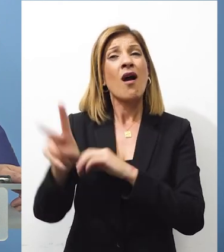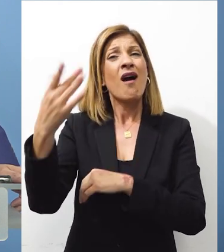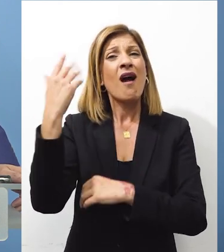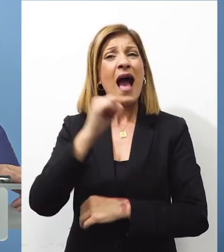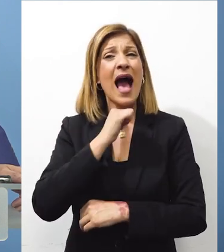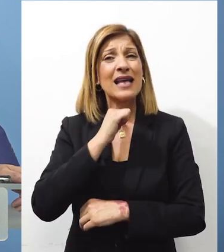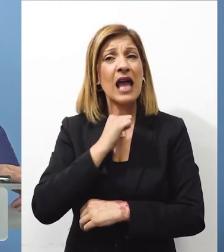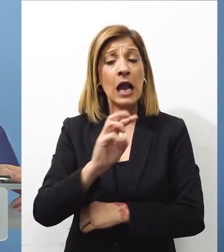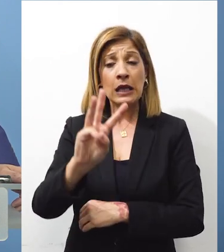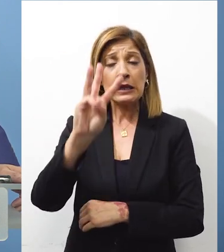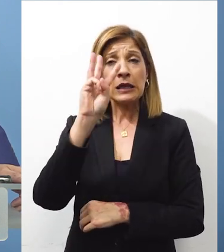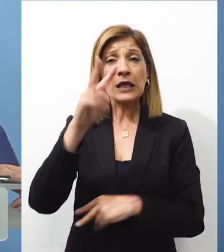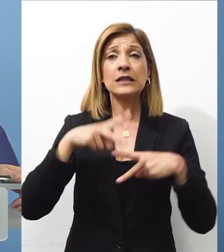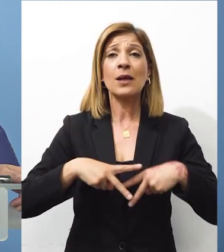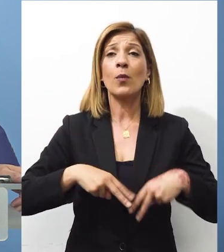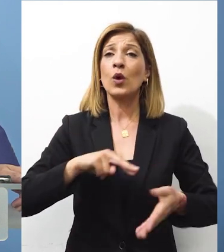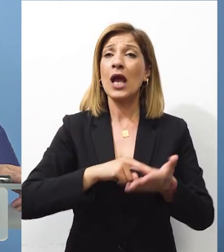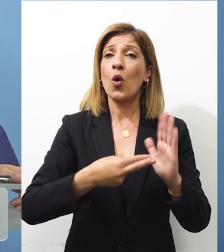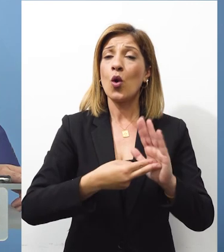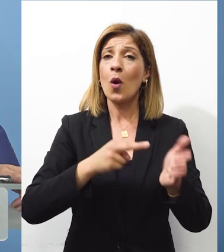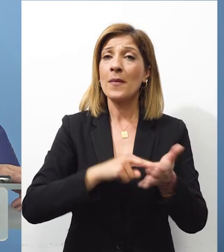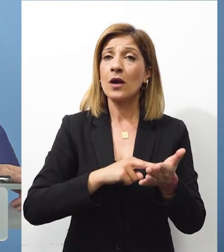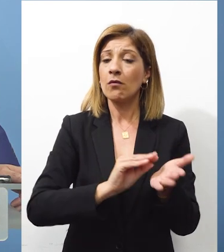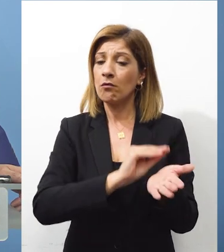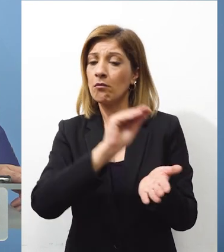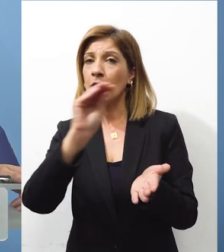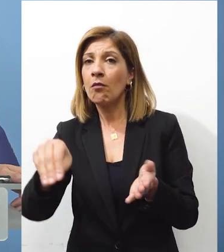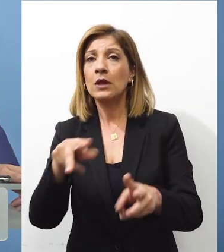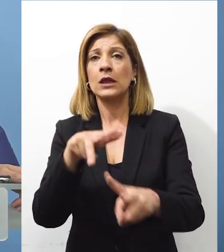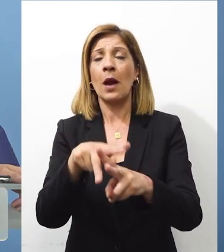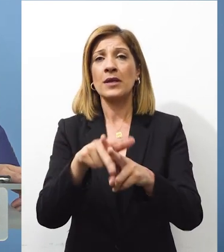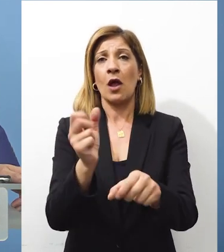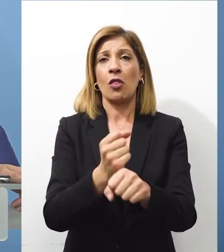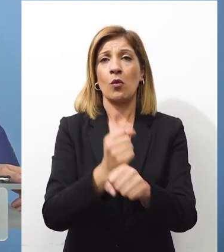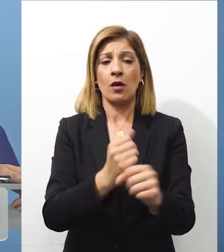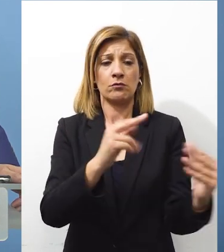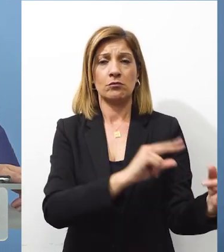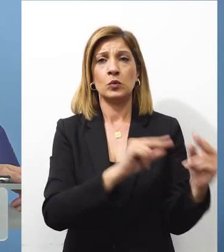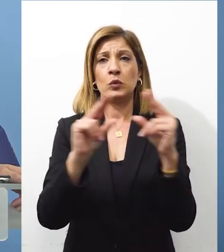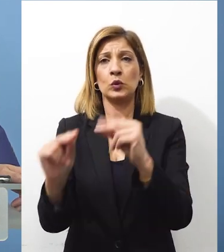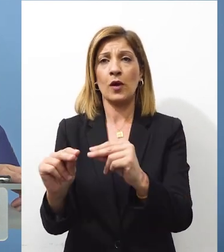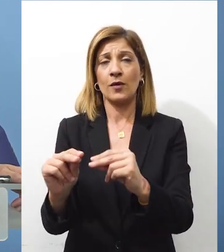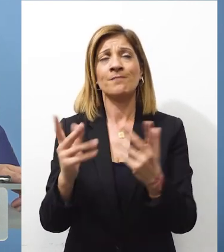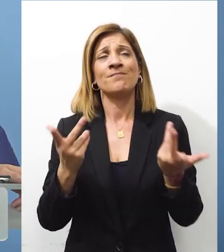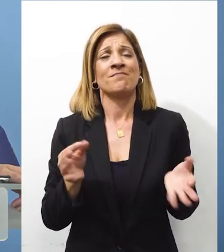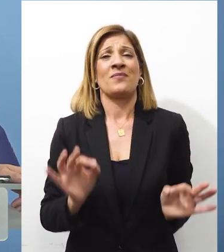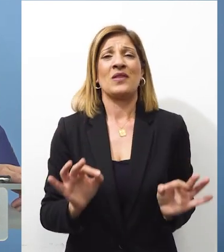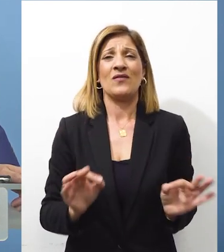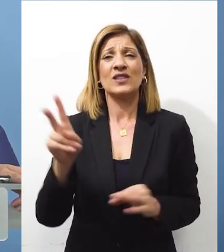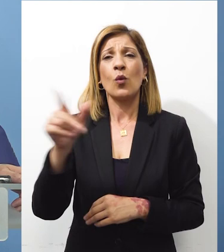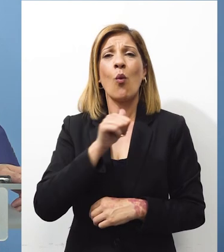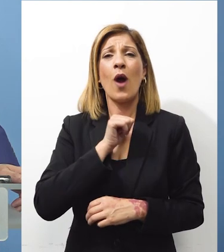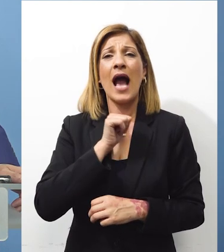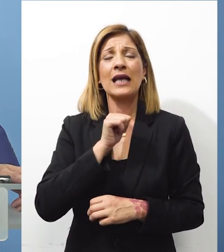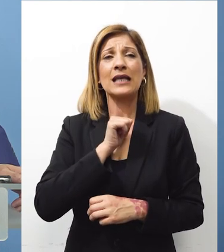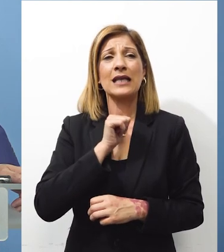τρεις υπουργούς οικονομικών οι οποίοι διατέλεσαν όσοι στελέχοι σε τράπεζες θα αναμέναμε τουλάχιστον